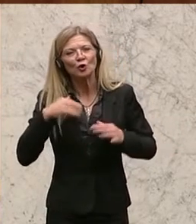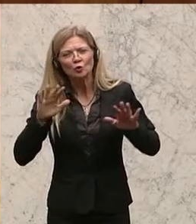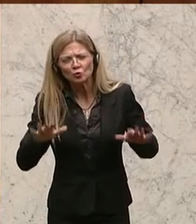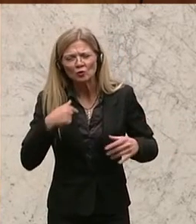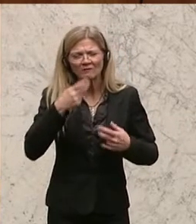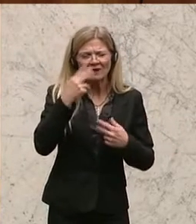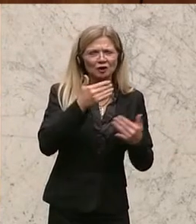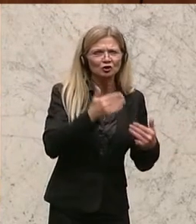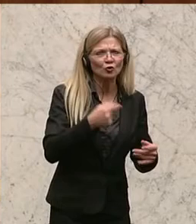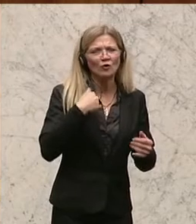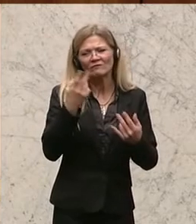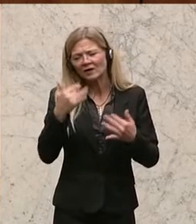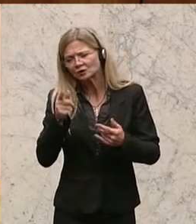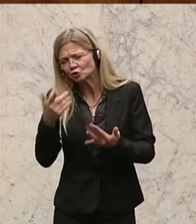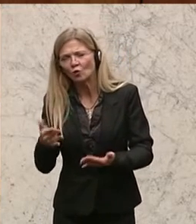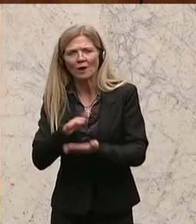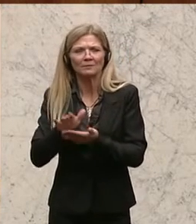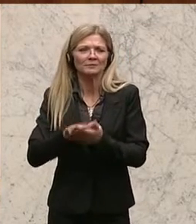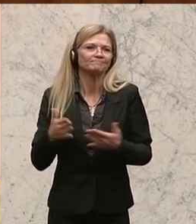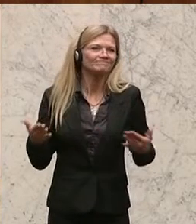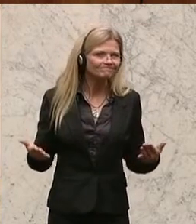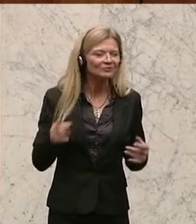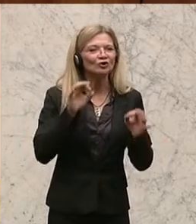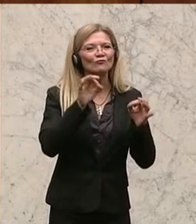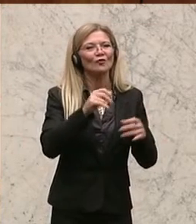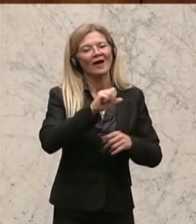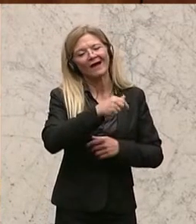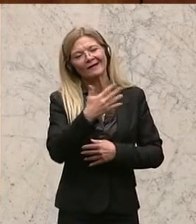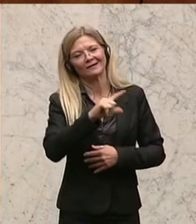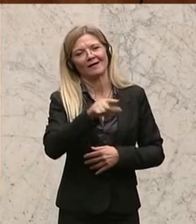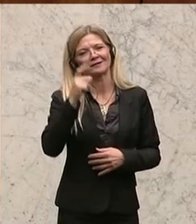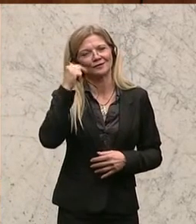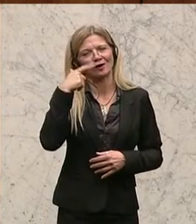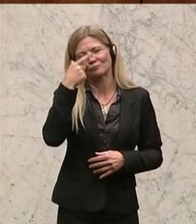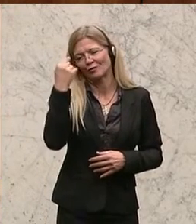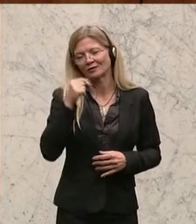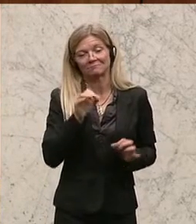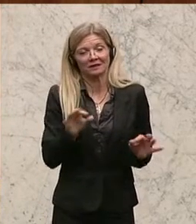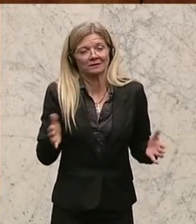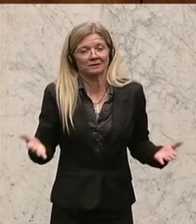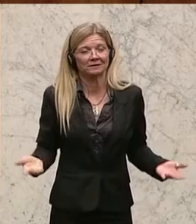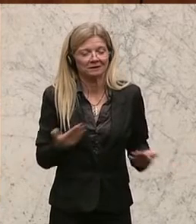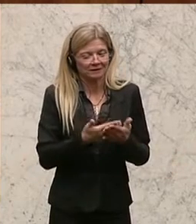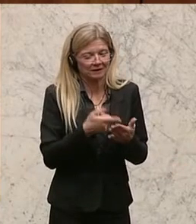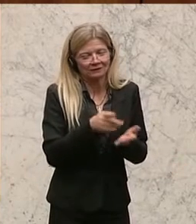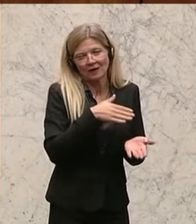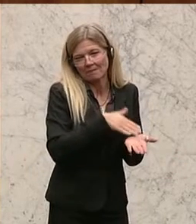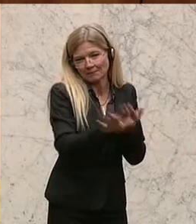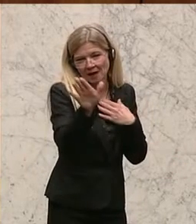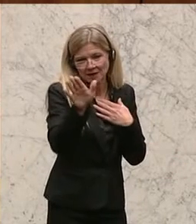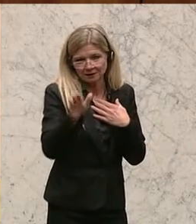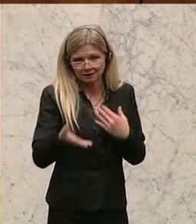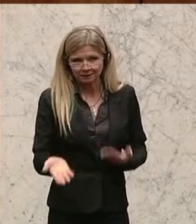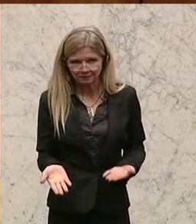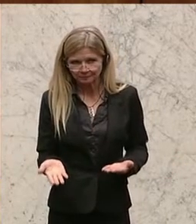unangenehmes Szenario für so manchen Landeshauptmann und deswegen wird die Steuerautonomie auch abgelehnt. Und ähnlich verhält es sich bei